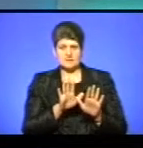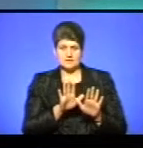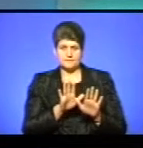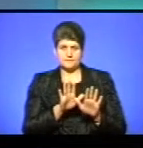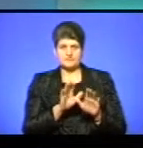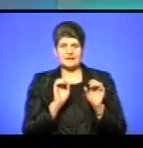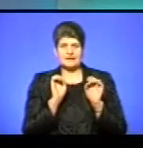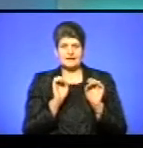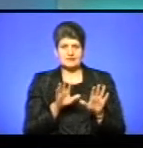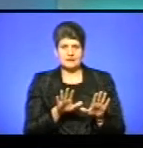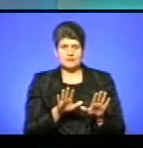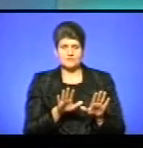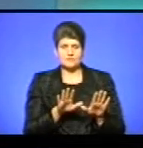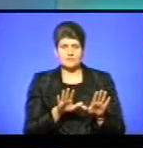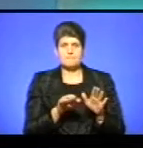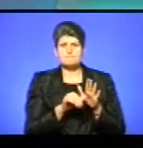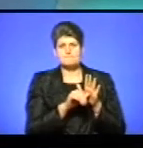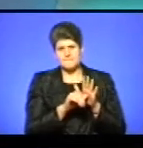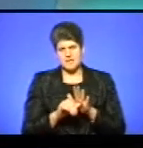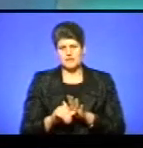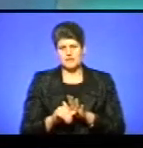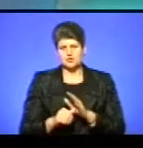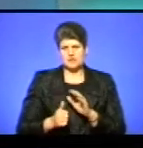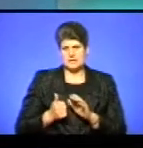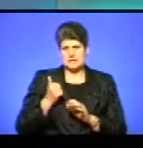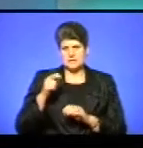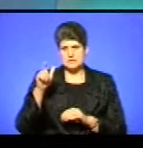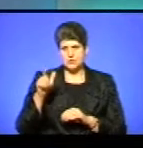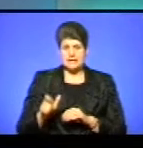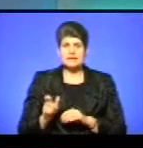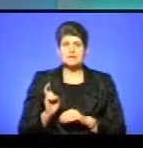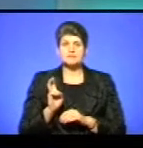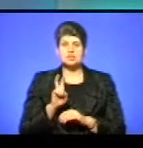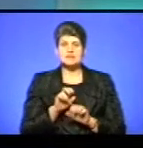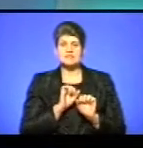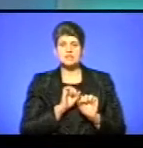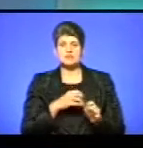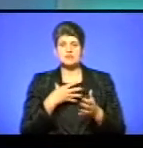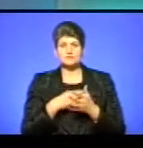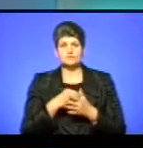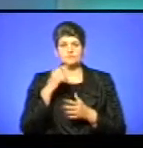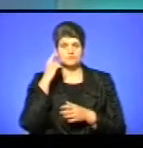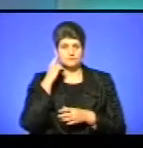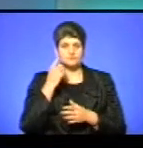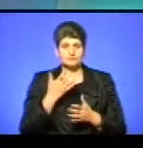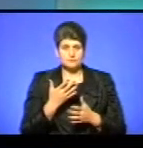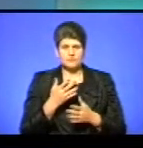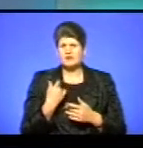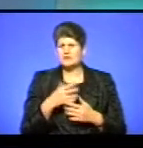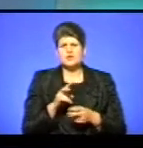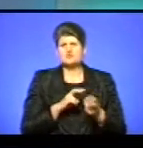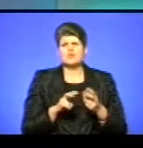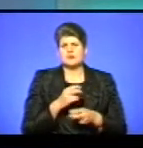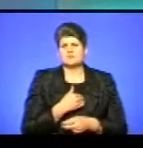кидають, принижують гідність людей, які вийшли відстояти власну позицію. І вже ти не шукаєш